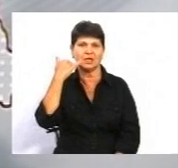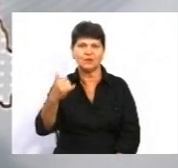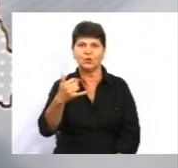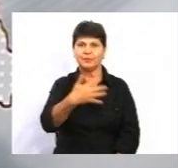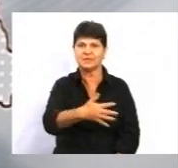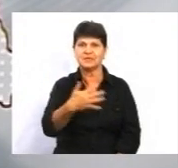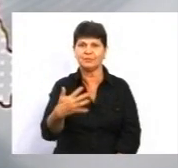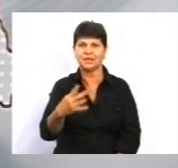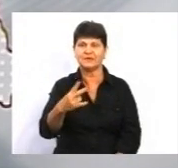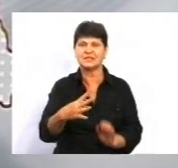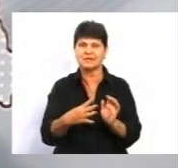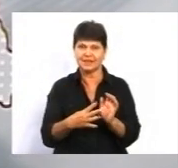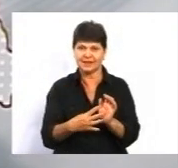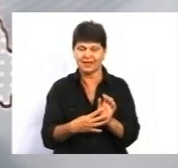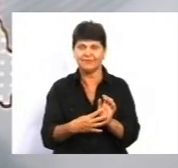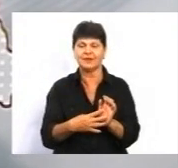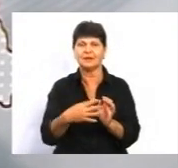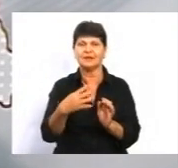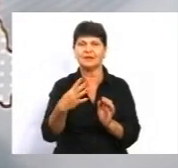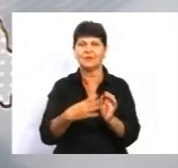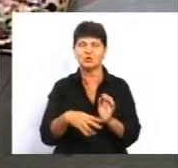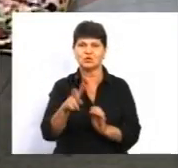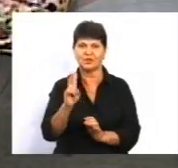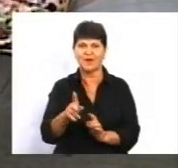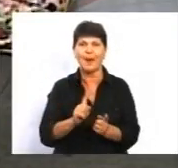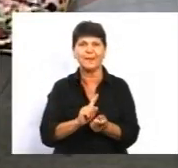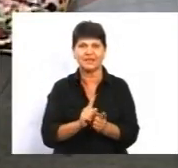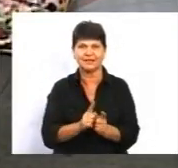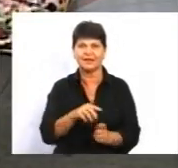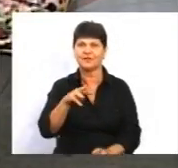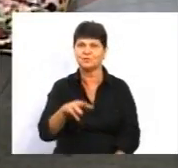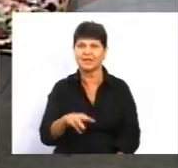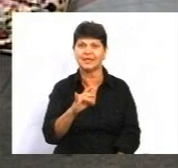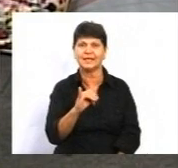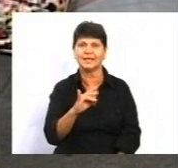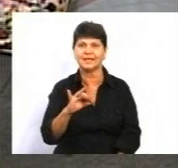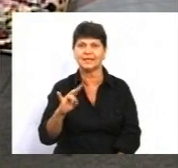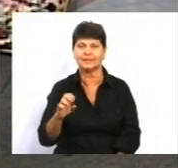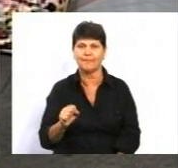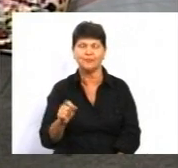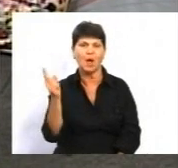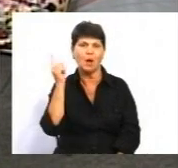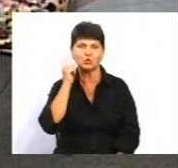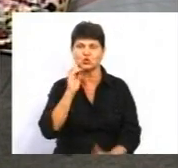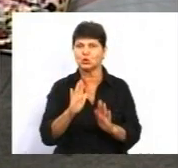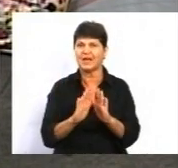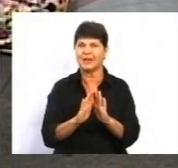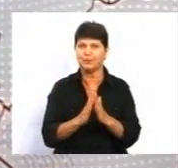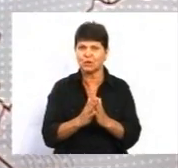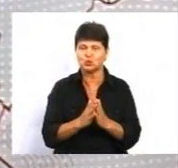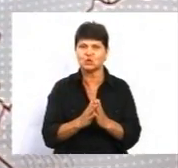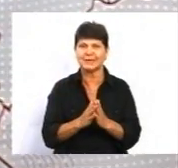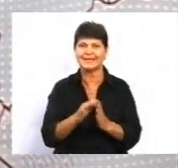глядачі, сурдоперекладачка Марина Нікітіна. Почули про підручники з фінансової грамотності, які ще